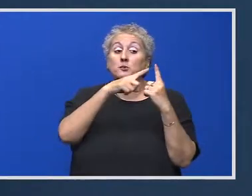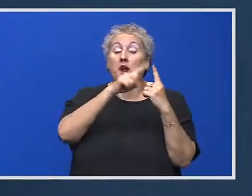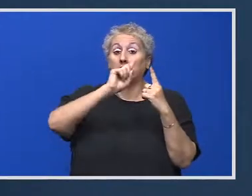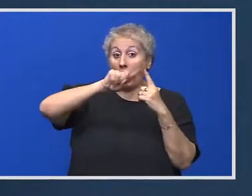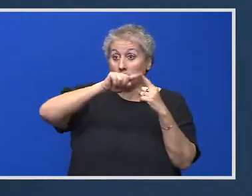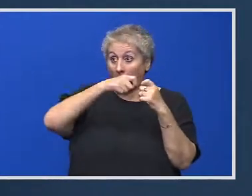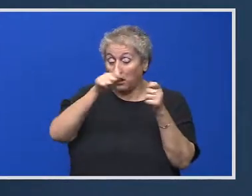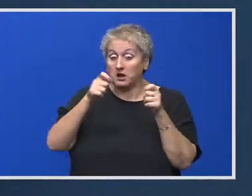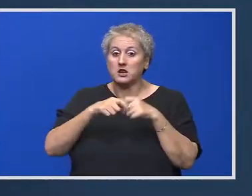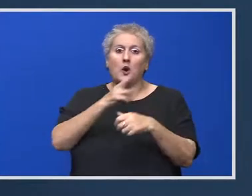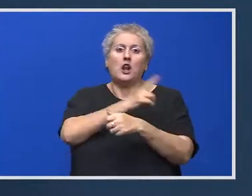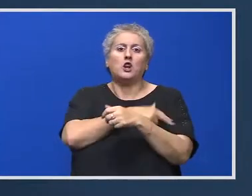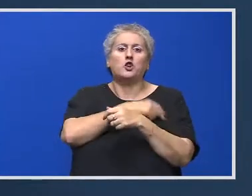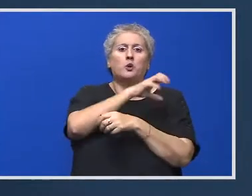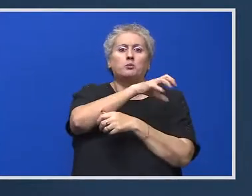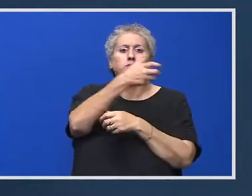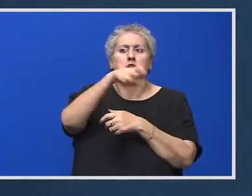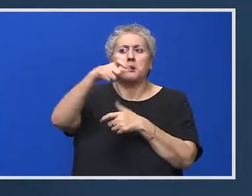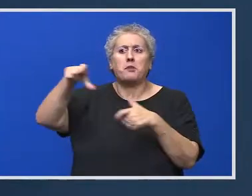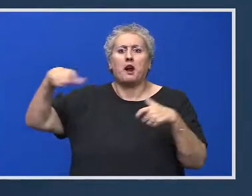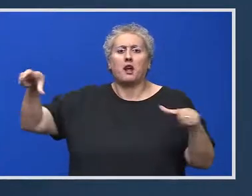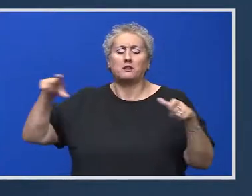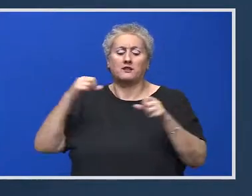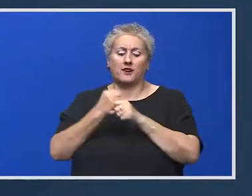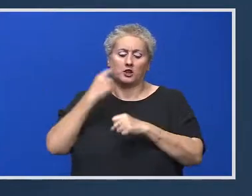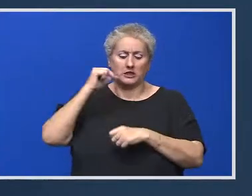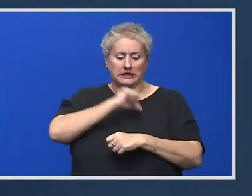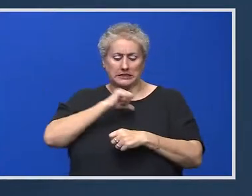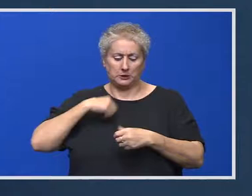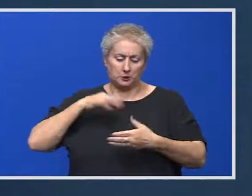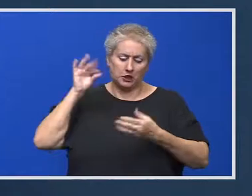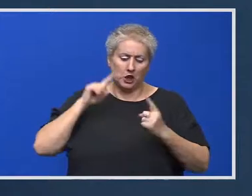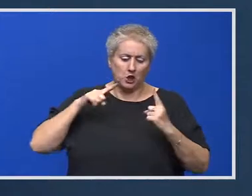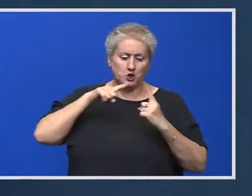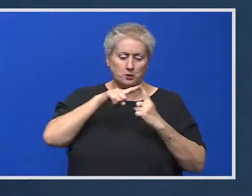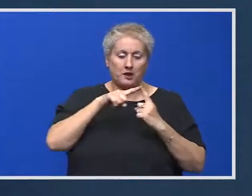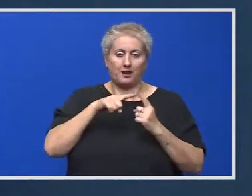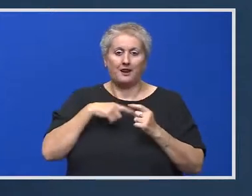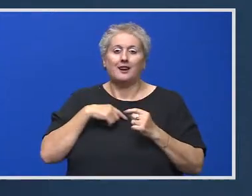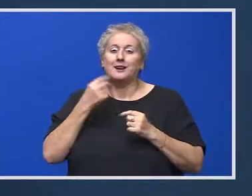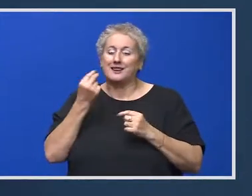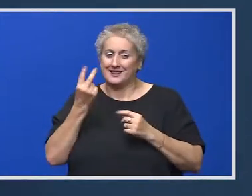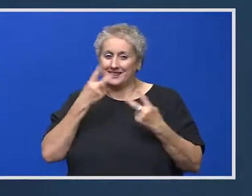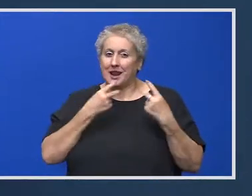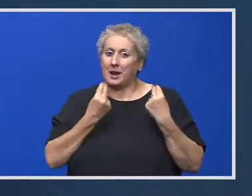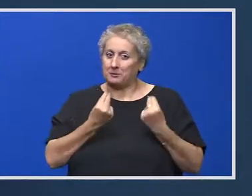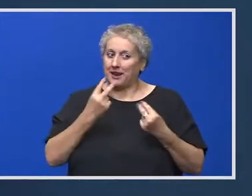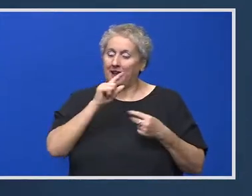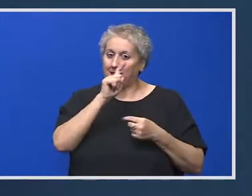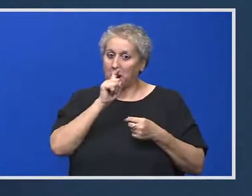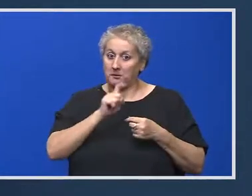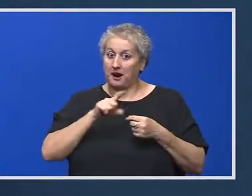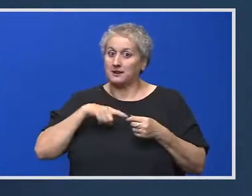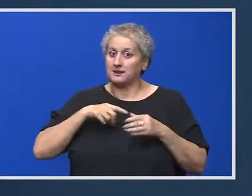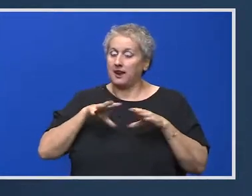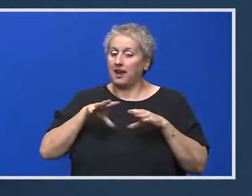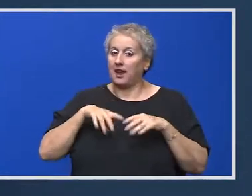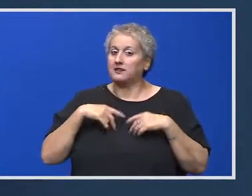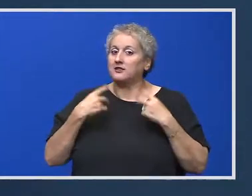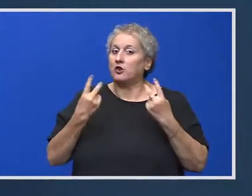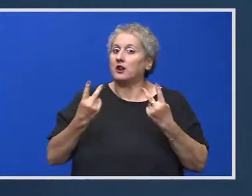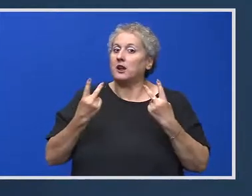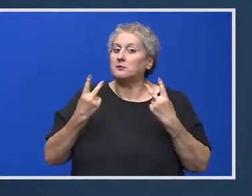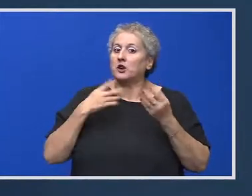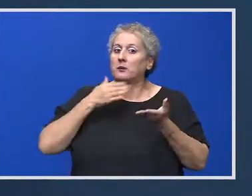fi fiecare liceu în parte își va face propriul subiect? Înțeleg foarte bine întrebarea dumneavoastră. Sunt de acord că este extrem de